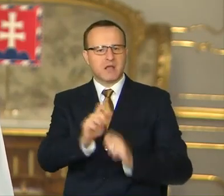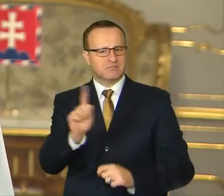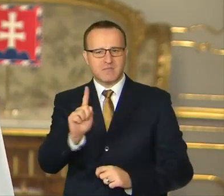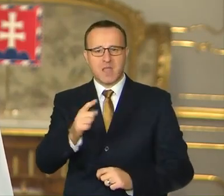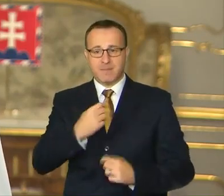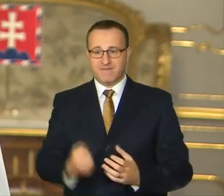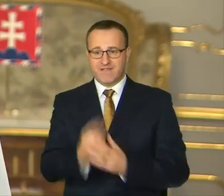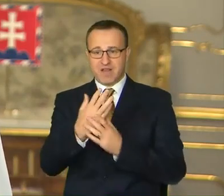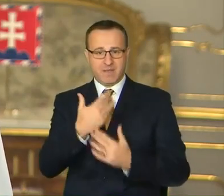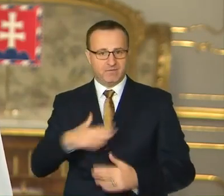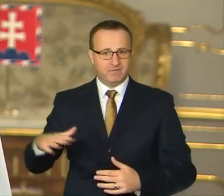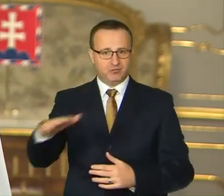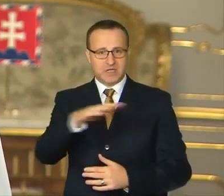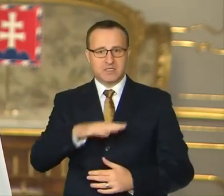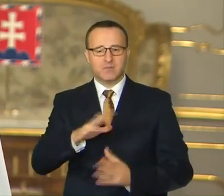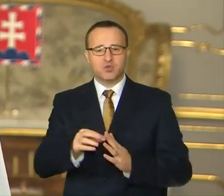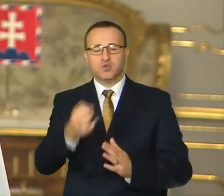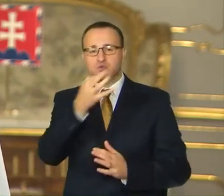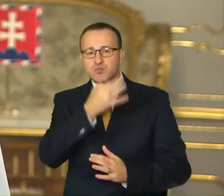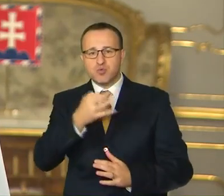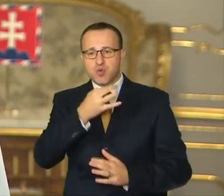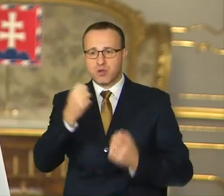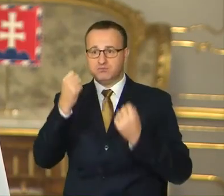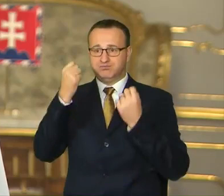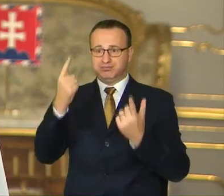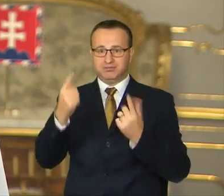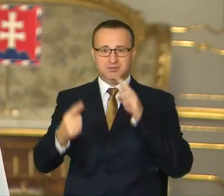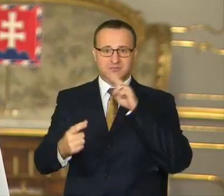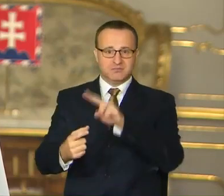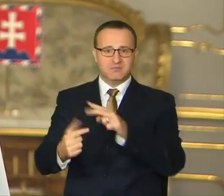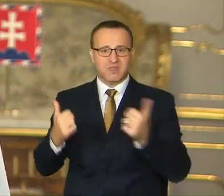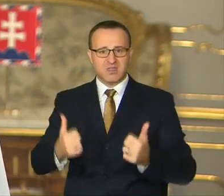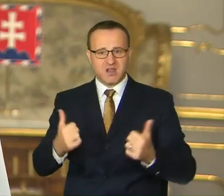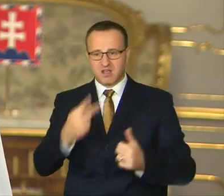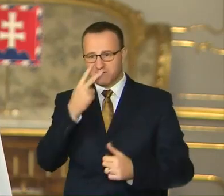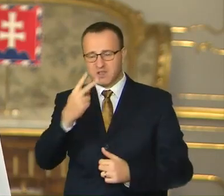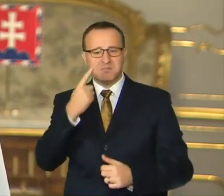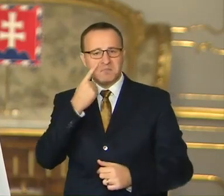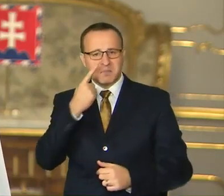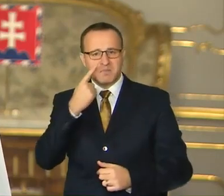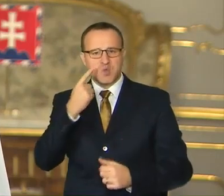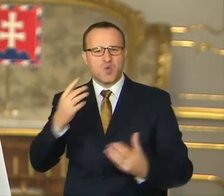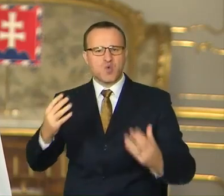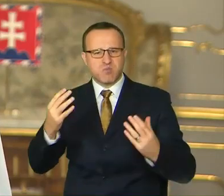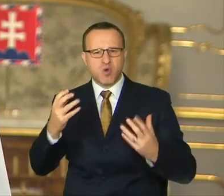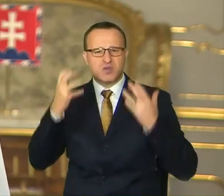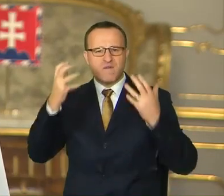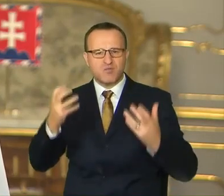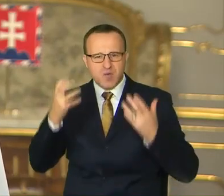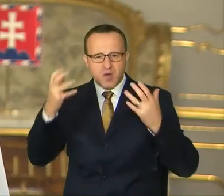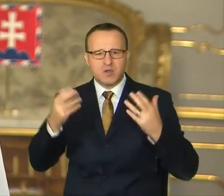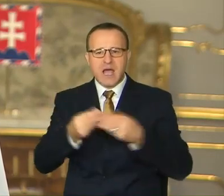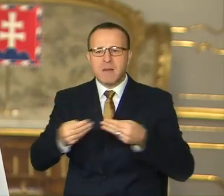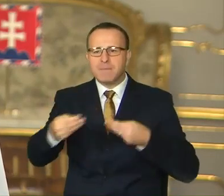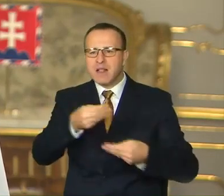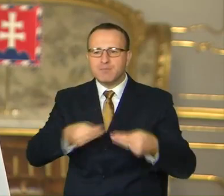So zmúdkom a rozčarovaním sledujem, ako nabera na sile hrubosť, vulgárnosť a manipulácia vo